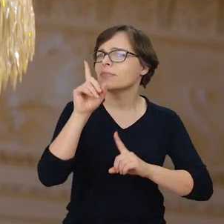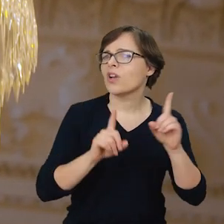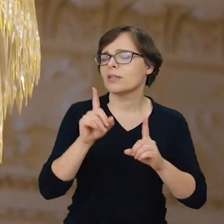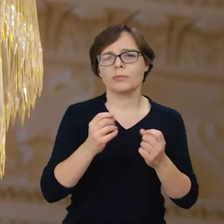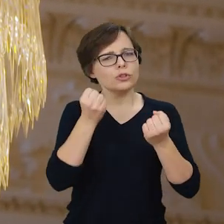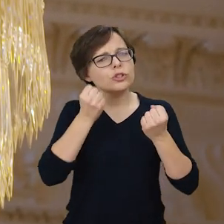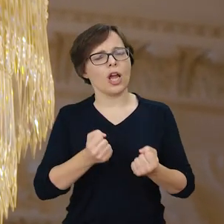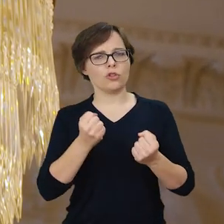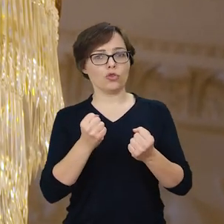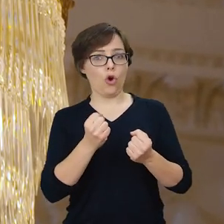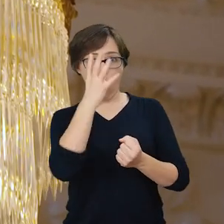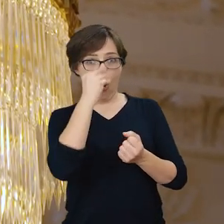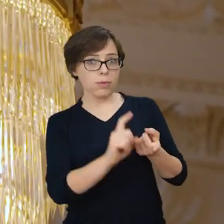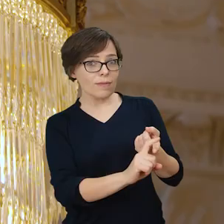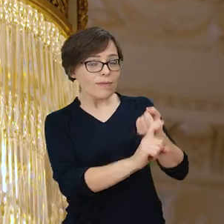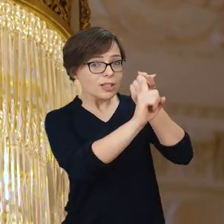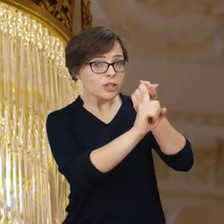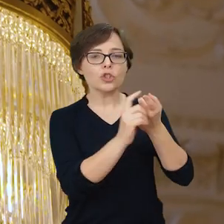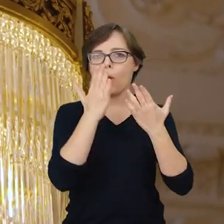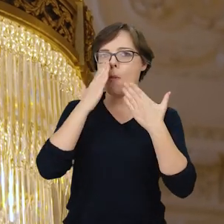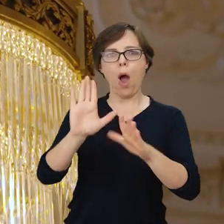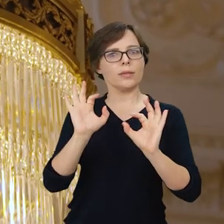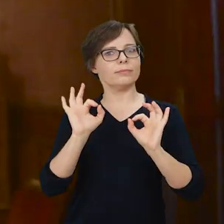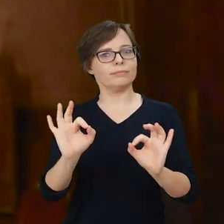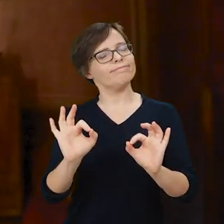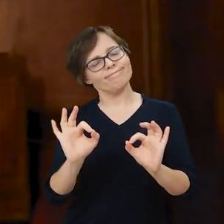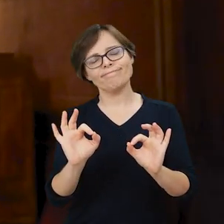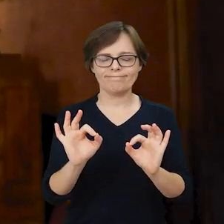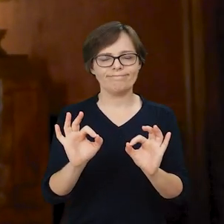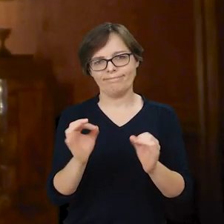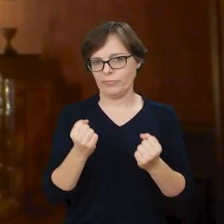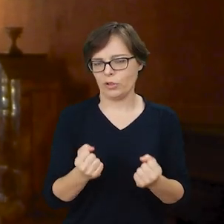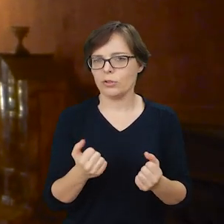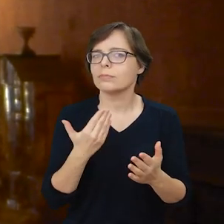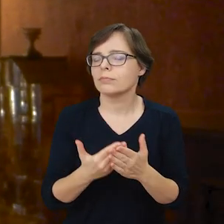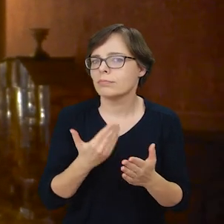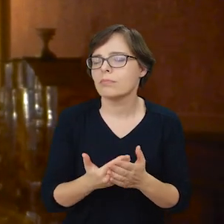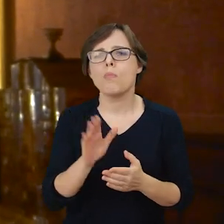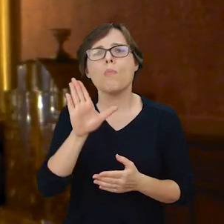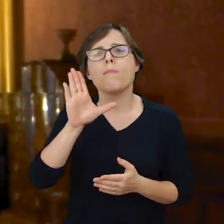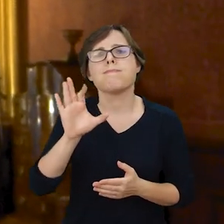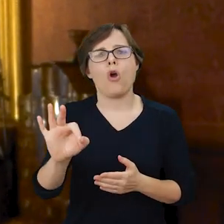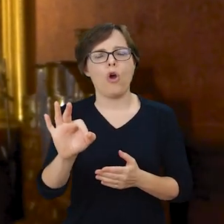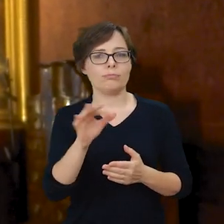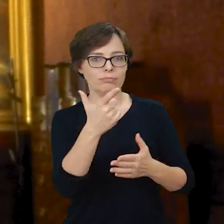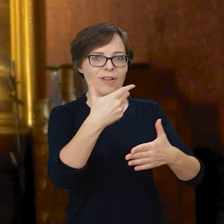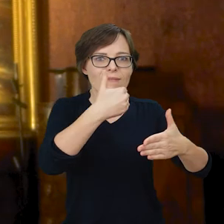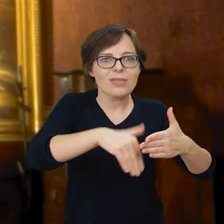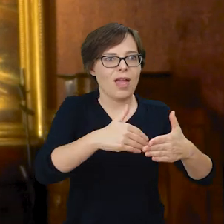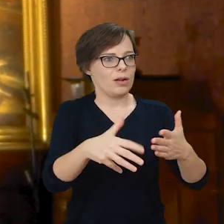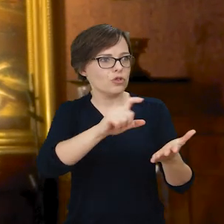trudno w odpowiedni sposób wyeksponować obrazy wiszące w ekspozycji na galerii, ze względu na to, że